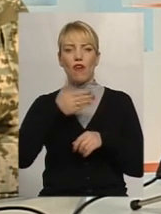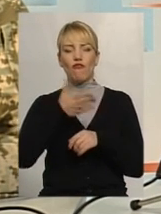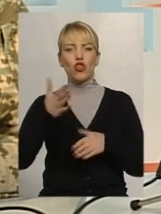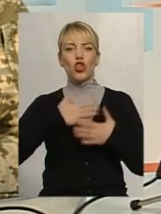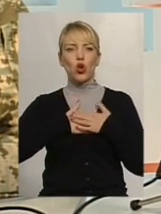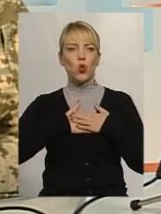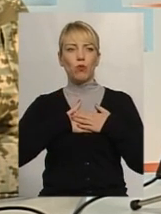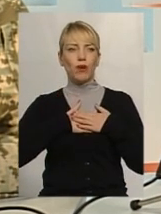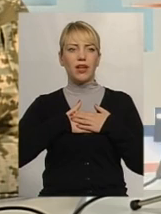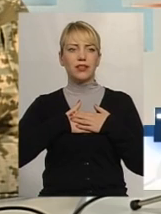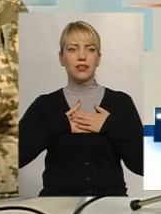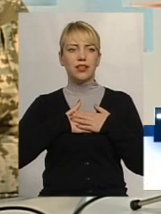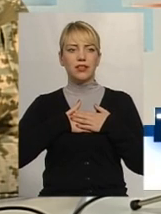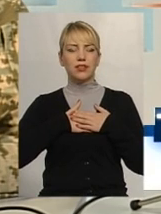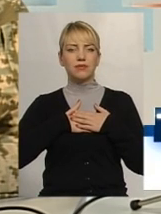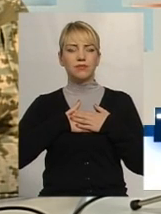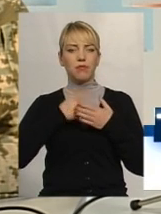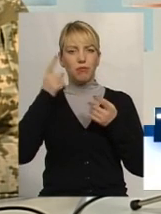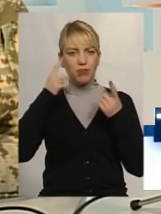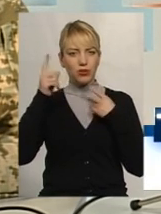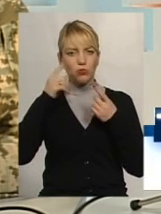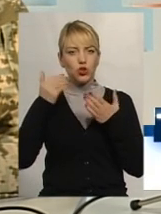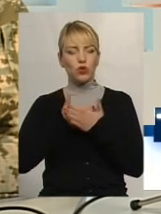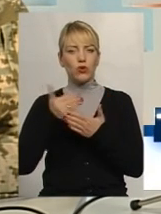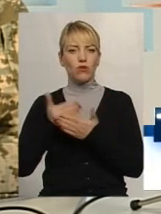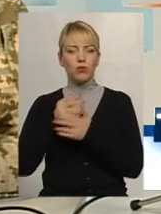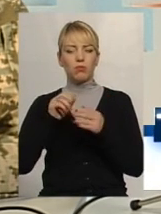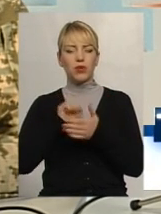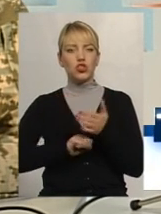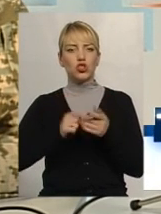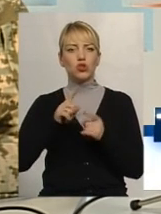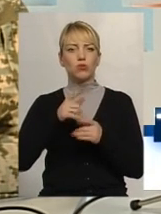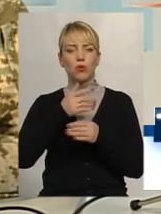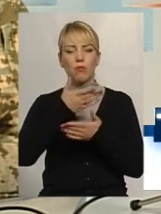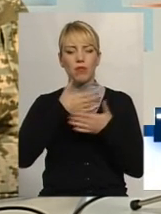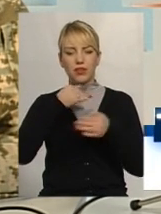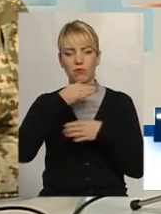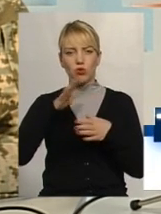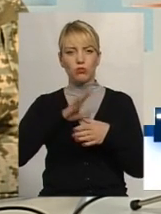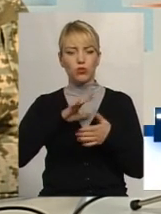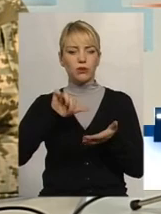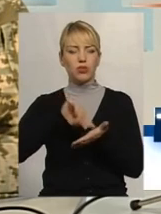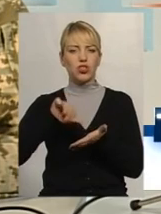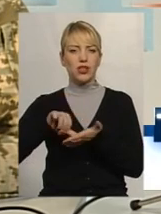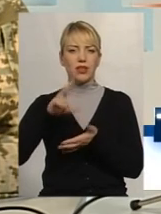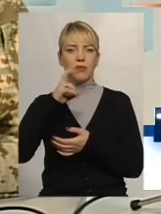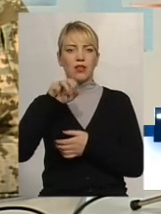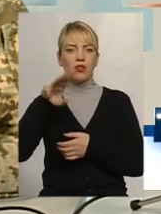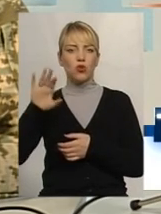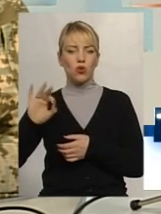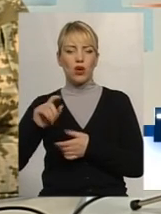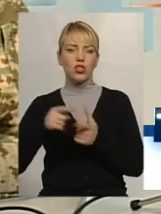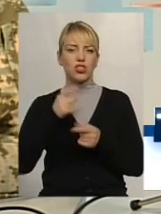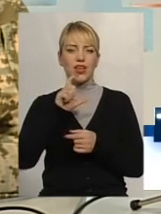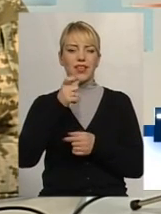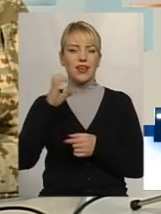придумувати все нові і нові причини, чому ми не можемо бути членами НАТО, чи членами Європейського Союзу, що в